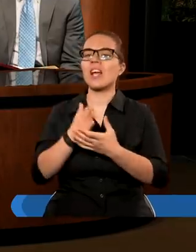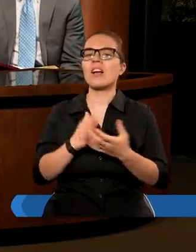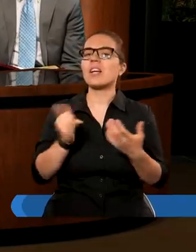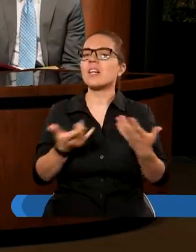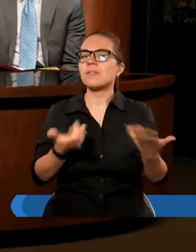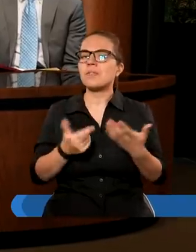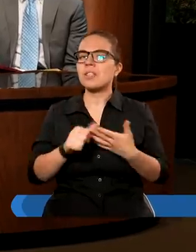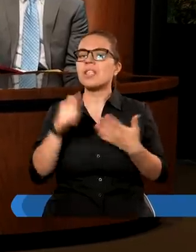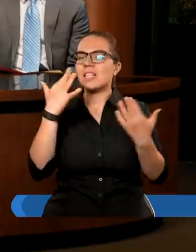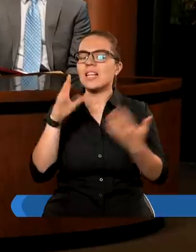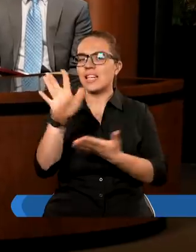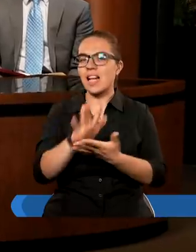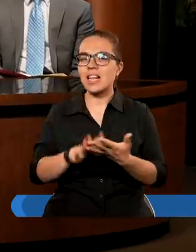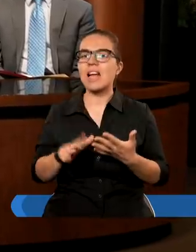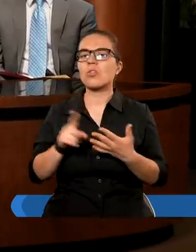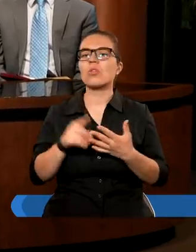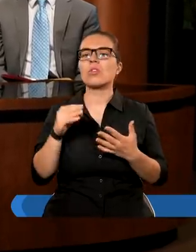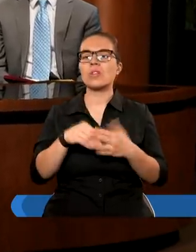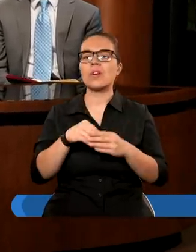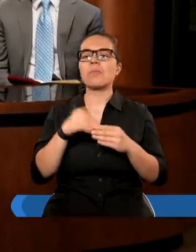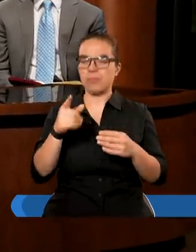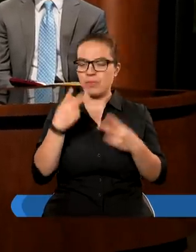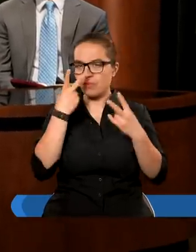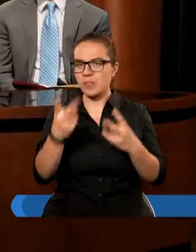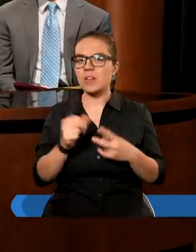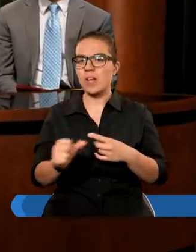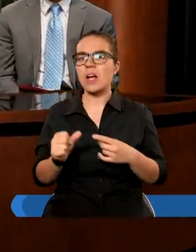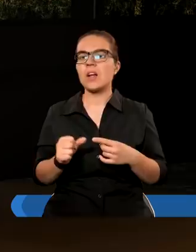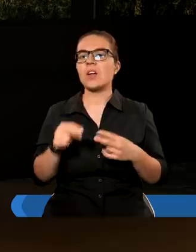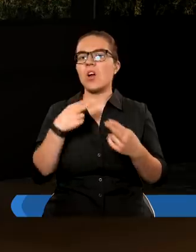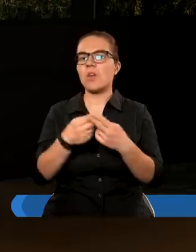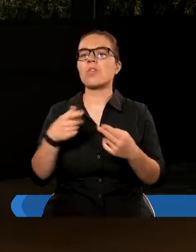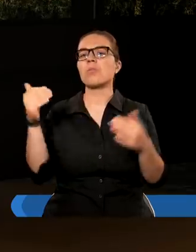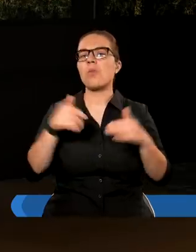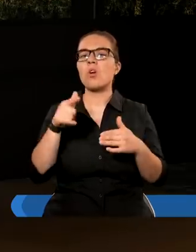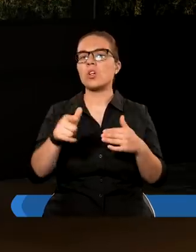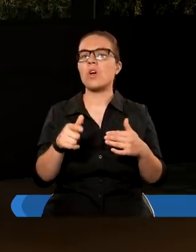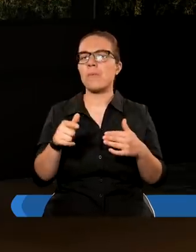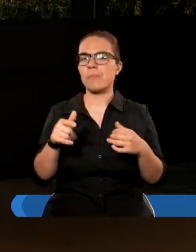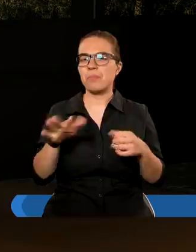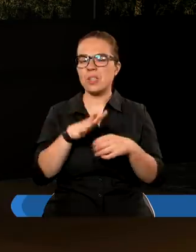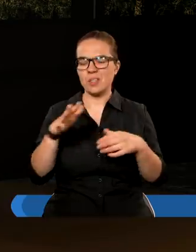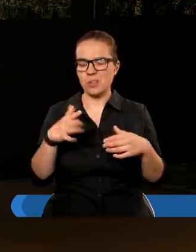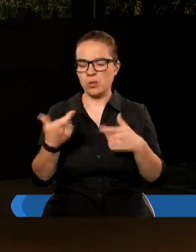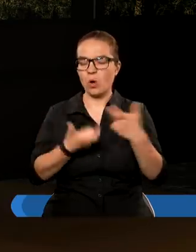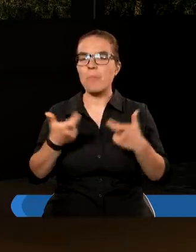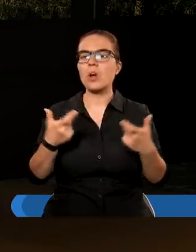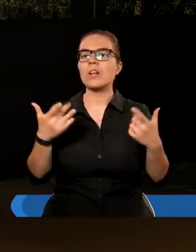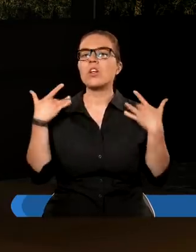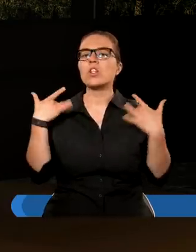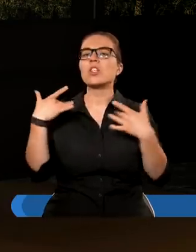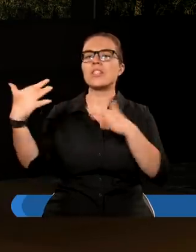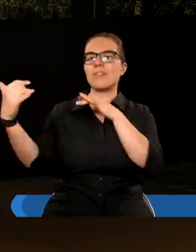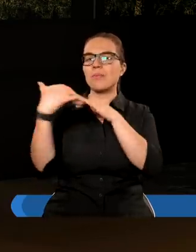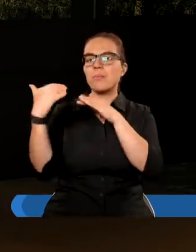Jest tutaj kilka tekstów, które, na przykład tekst poprzedzający, że ponieważ bezprawie się rozgnoży, prze to miłość wielu oziemnie. Więc z